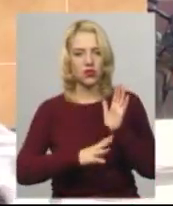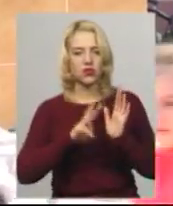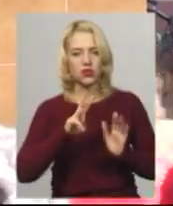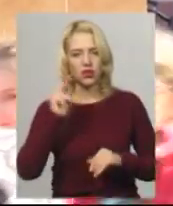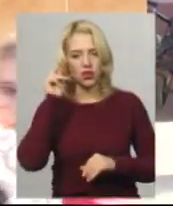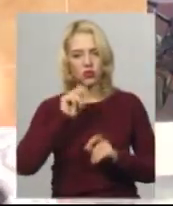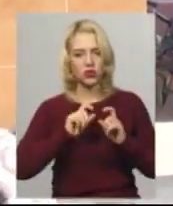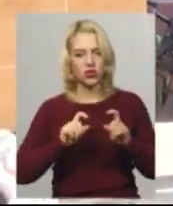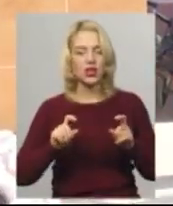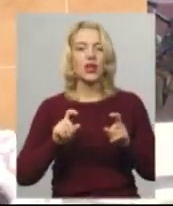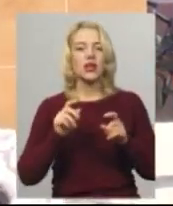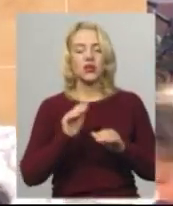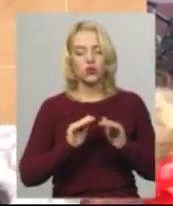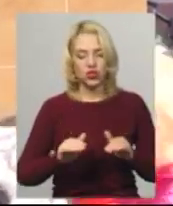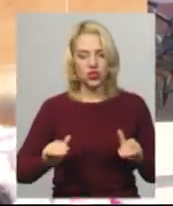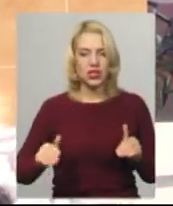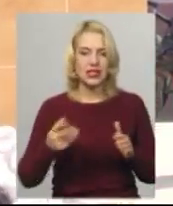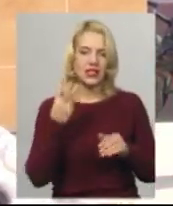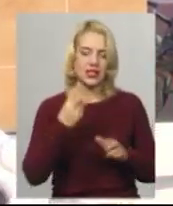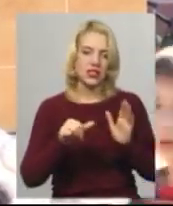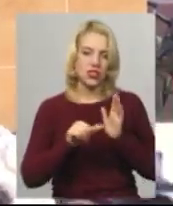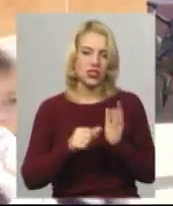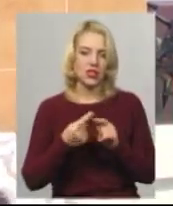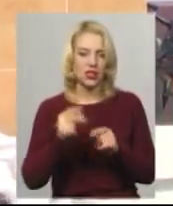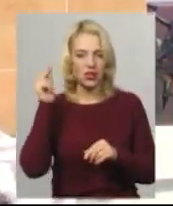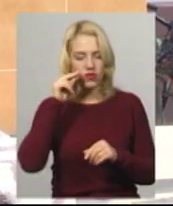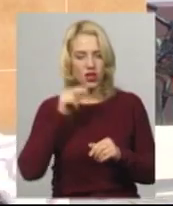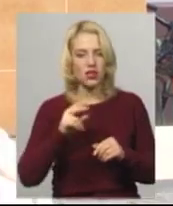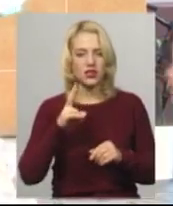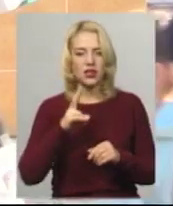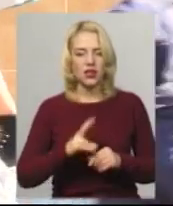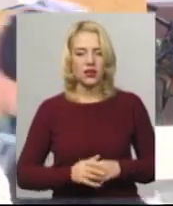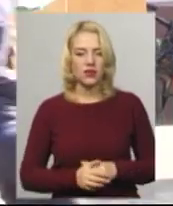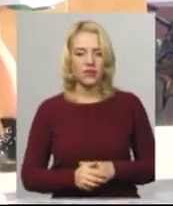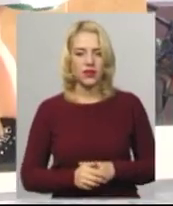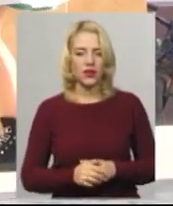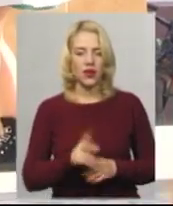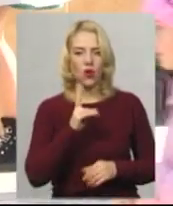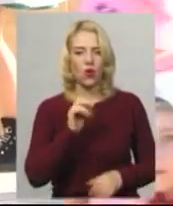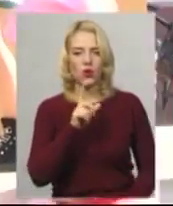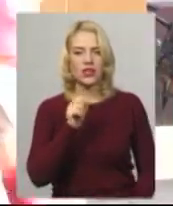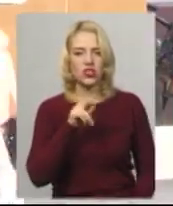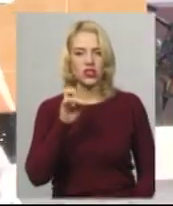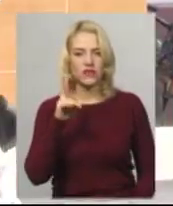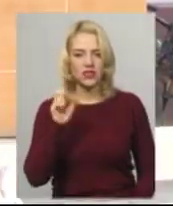учні, з яких 36 учнів навчається в козачківській філії, всі інші в